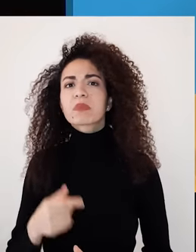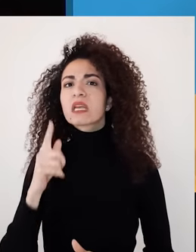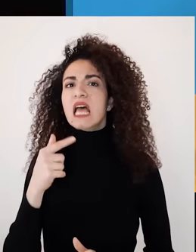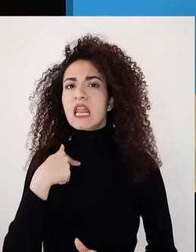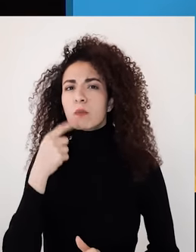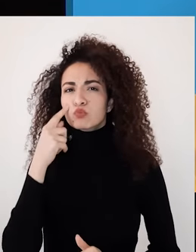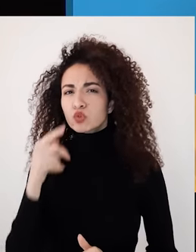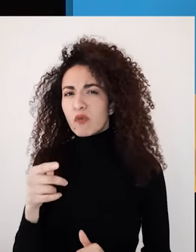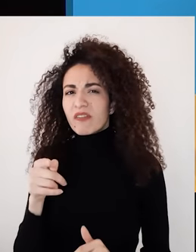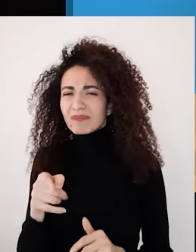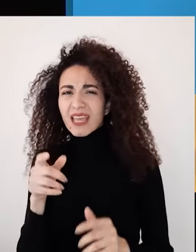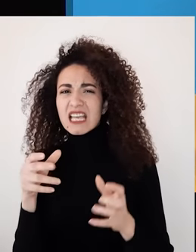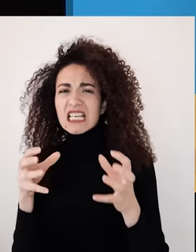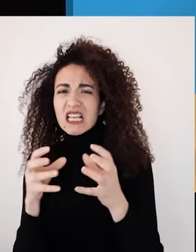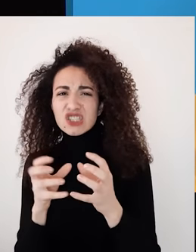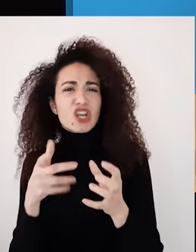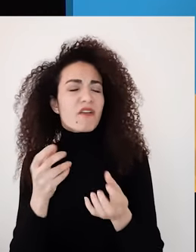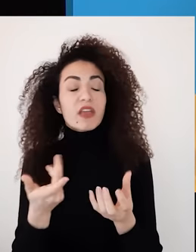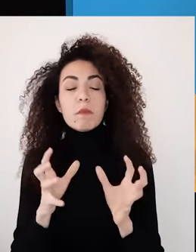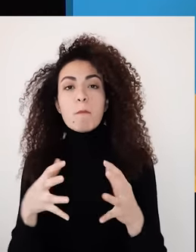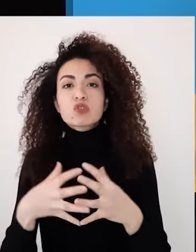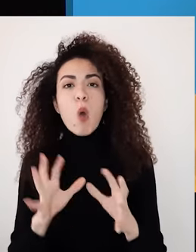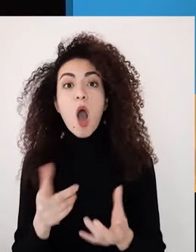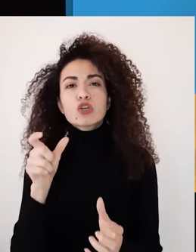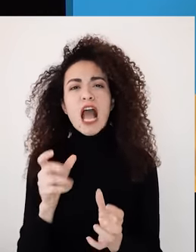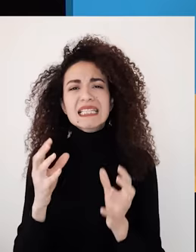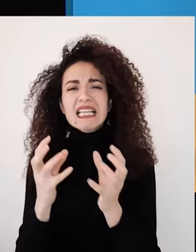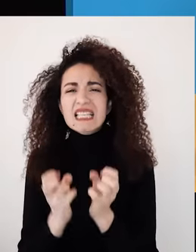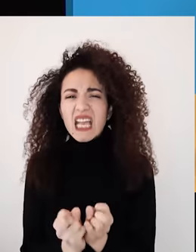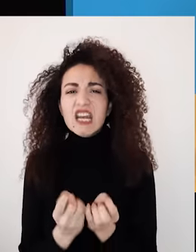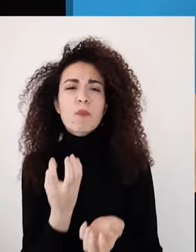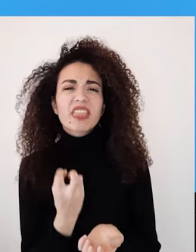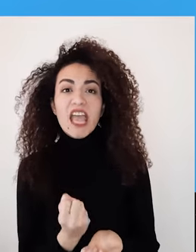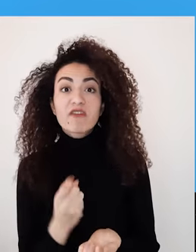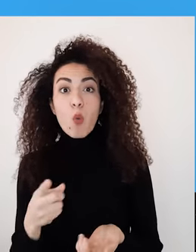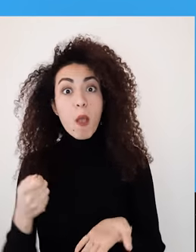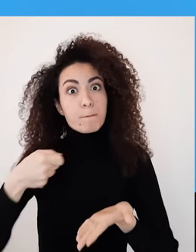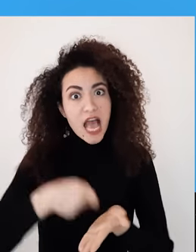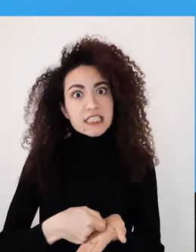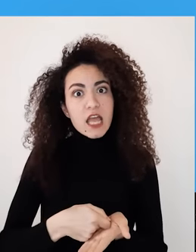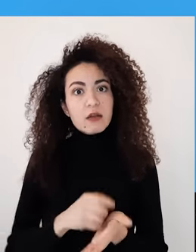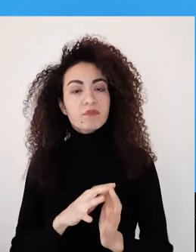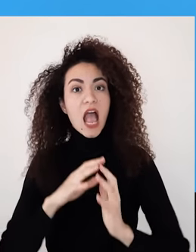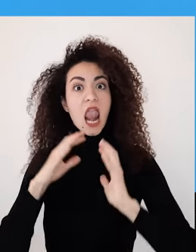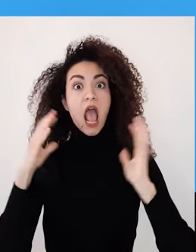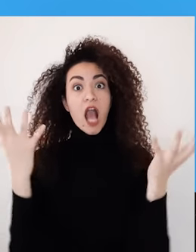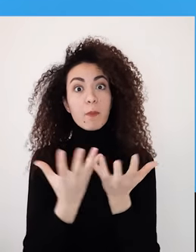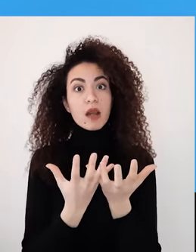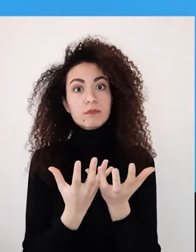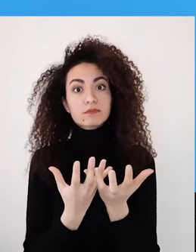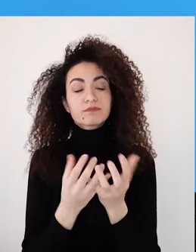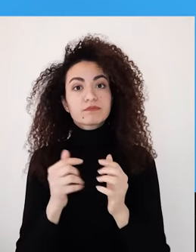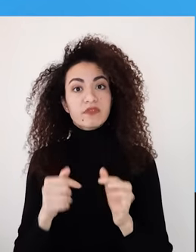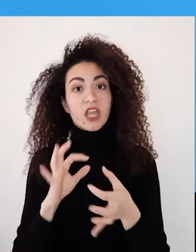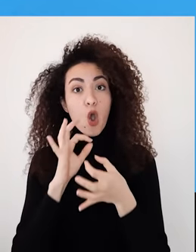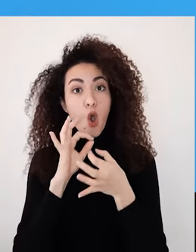أو قد يصنف أنه أصغر وأضعف أن يؤثر على ما هو أكبر وأعظم؟ رح نتشارك بالقصة اللي دفعت الكونغرس